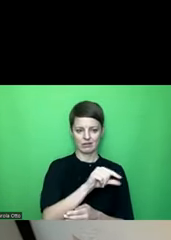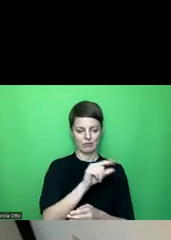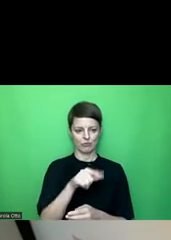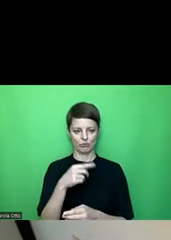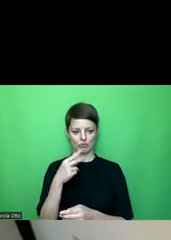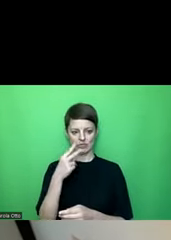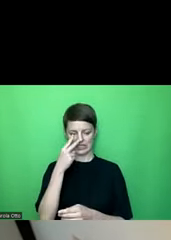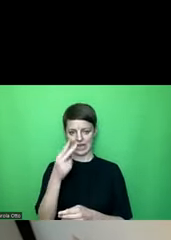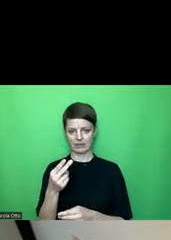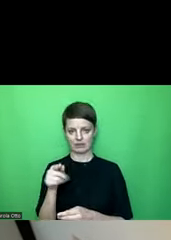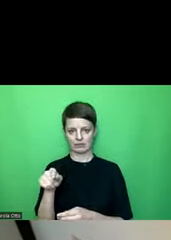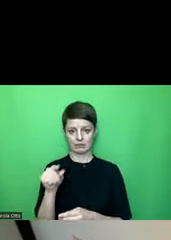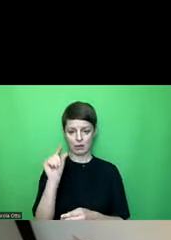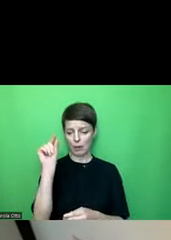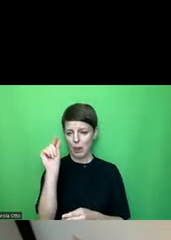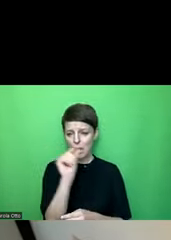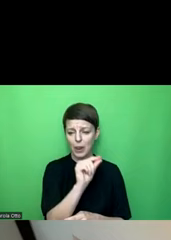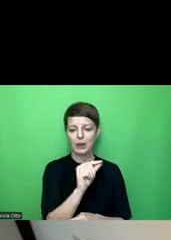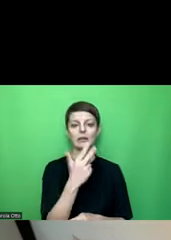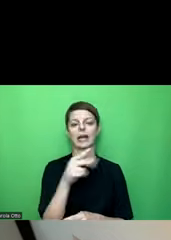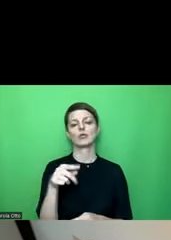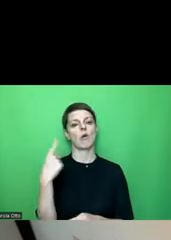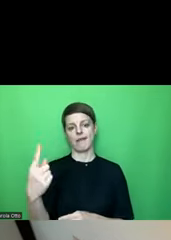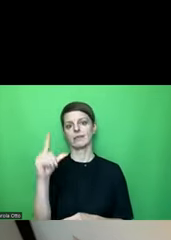und die unterscheiden sich um weniger als 3 zu 1.